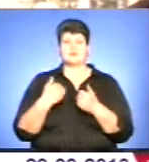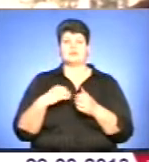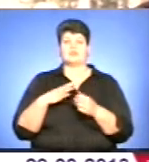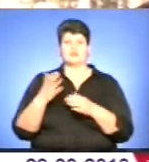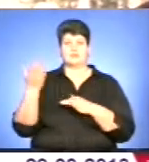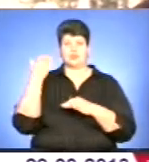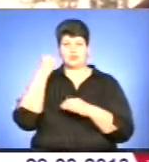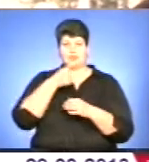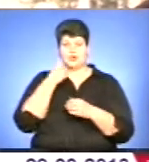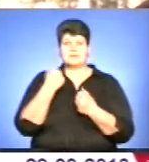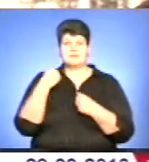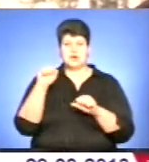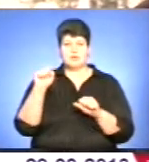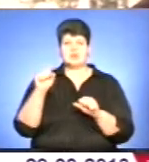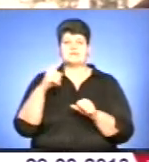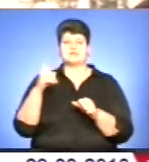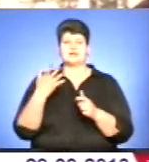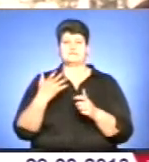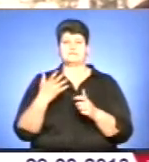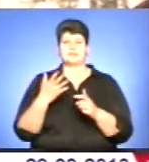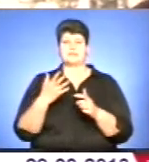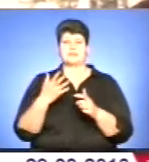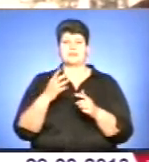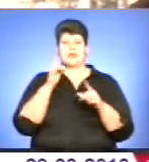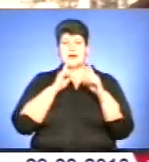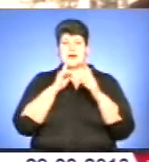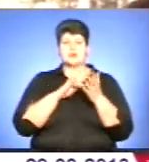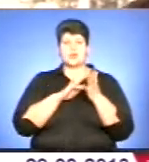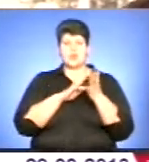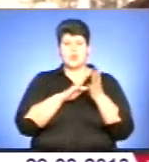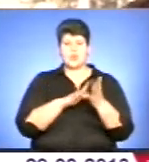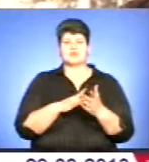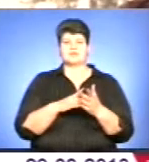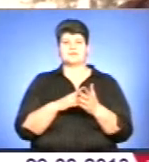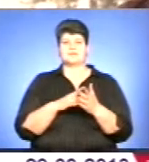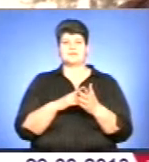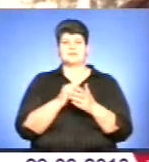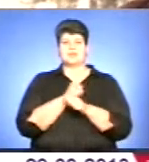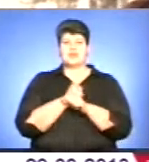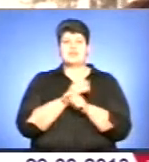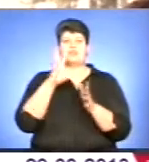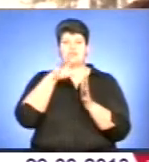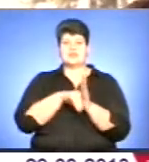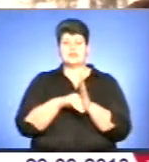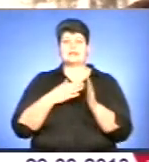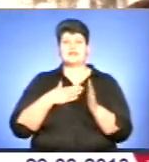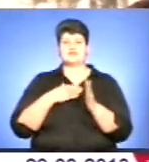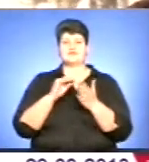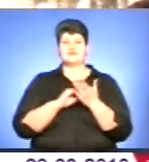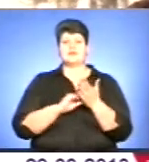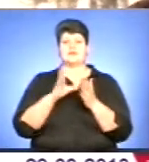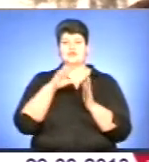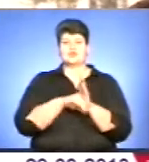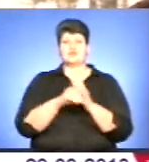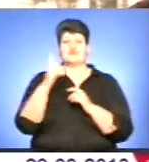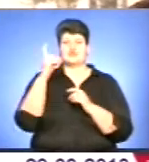переможцями за версією Ради курортів і туризму України. І наш фестиваль війшов в сотню